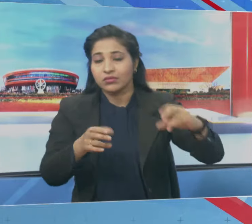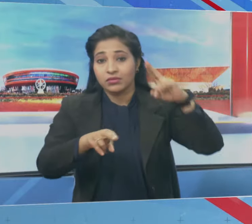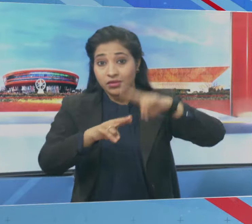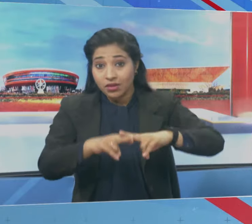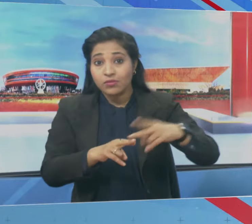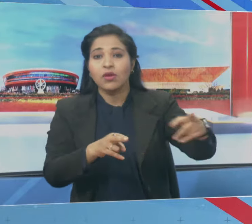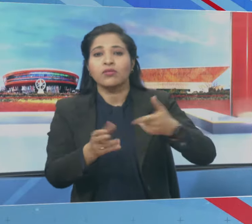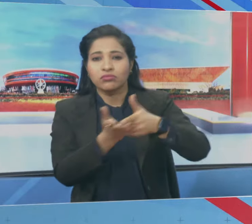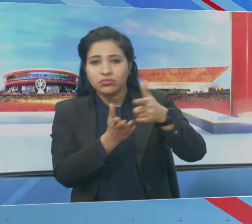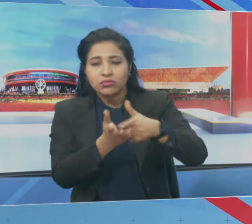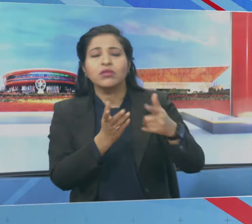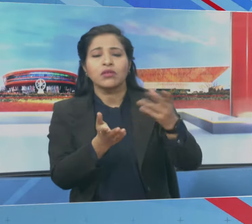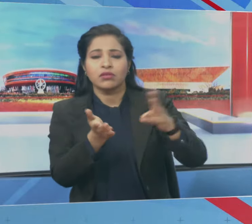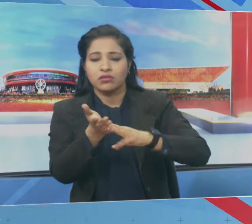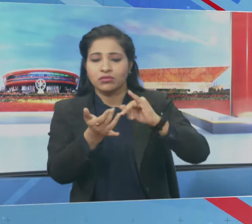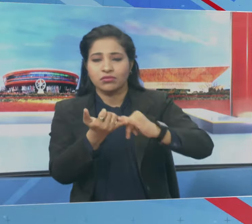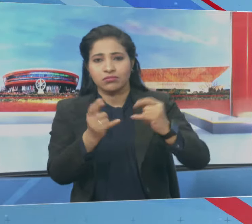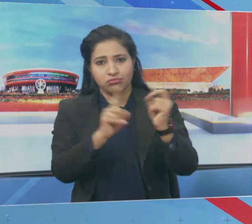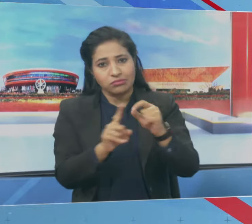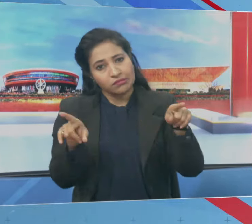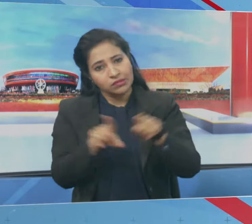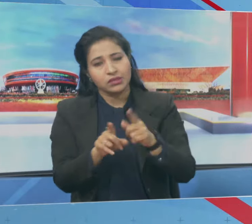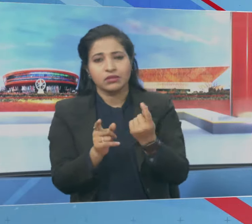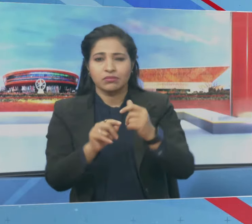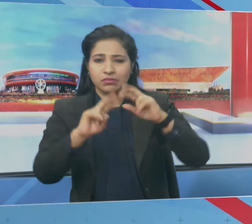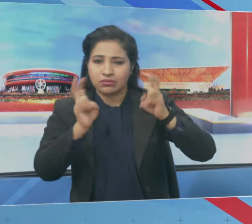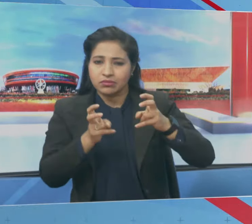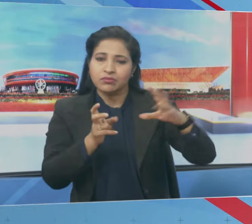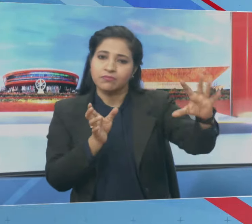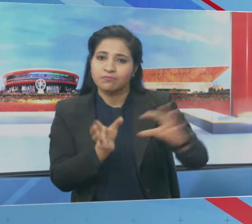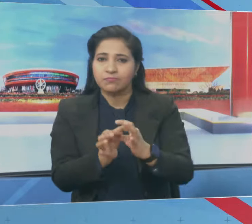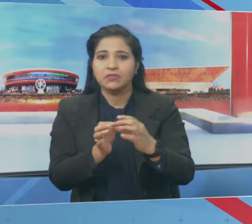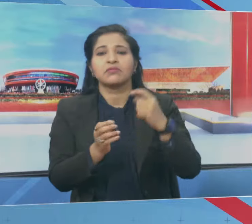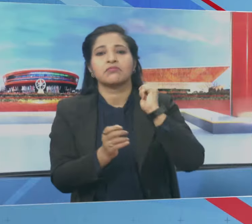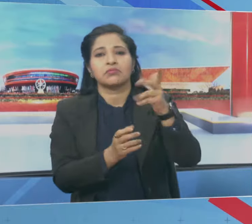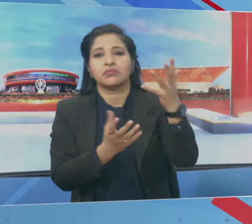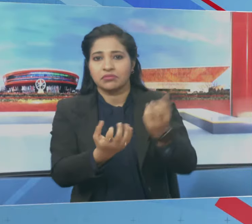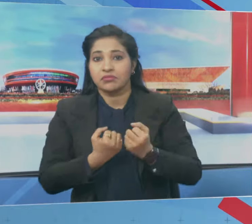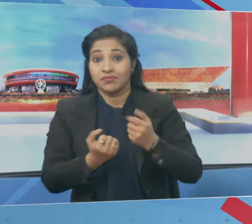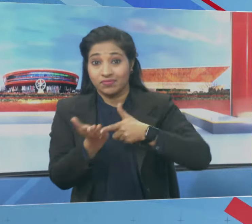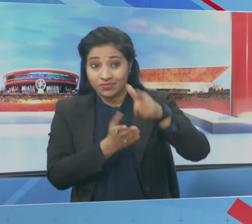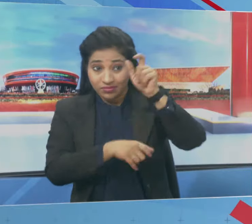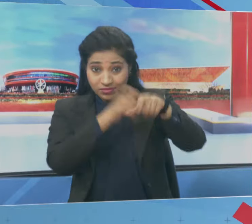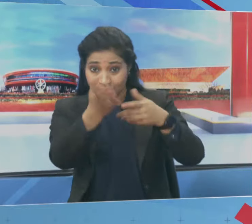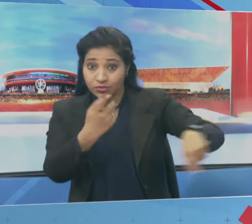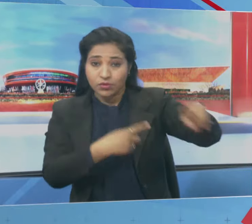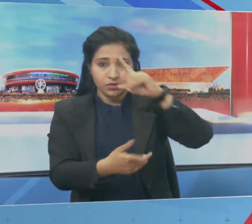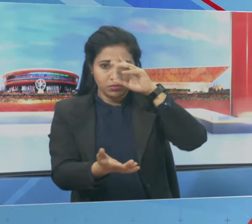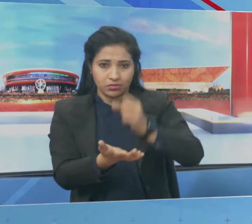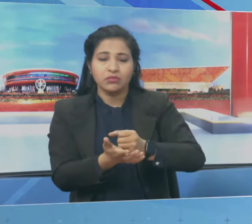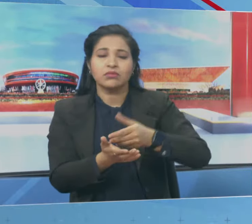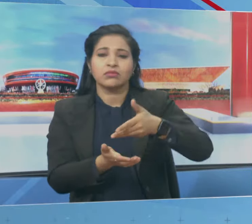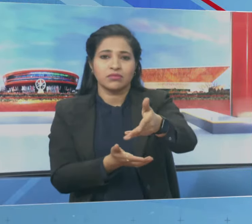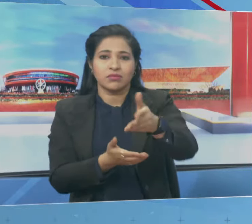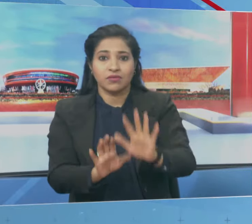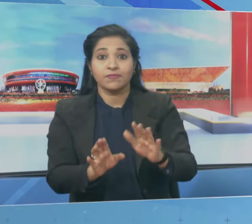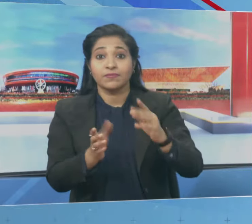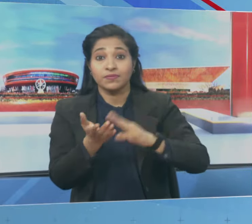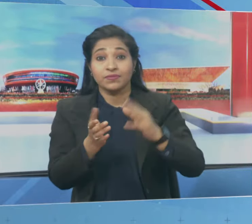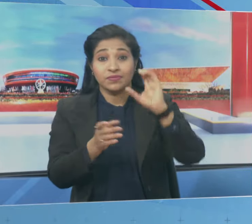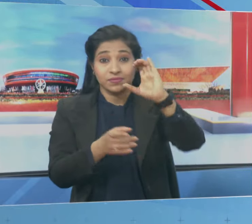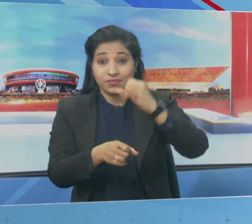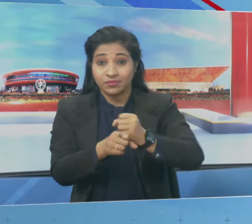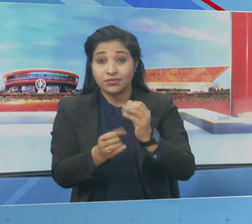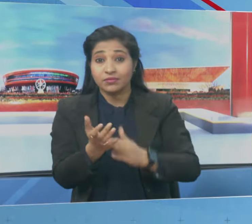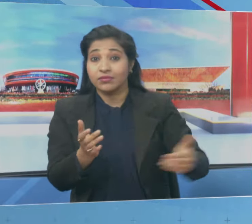MSP पर खरीदा जाएगा वही किसानों ने प्रस्ताव पर सहमती के बाद फैसला नेने की बात कही है केंद्री मंत्रियों ने